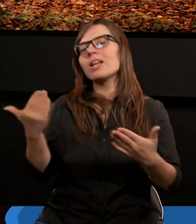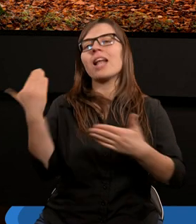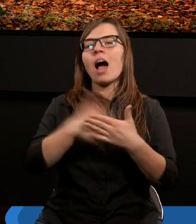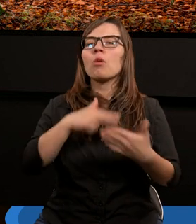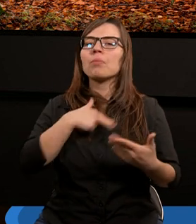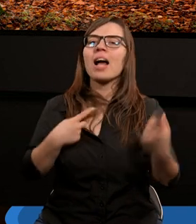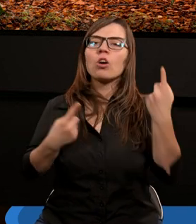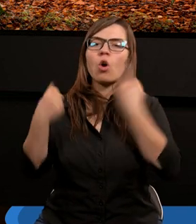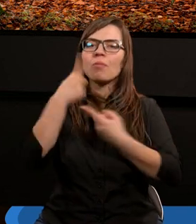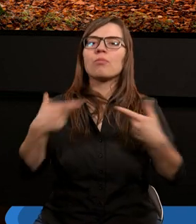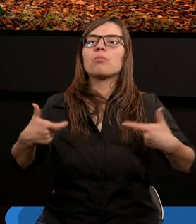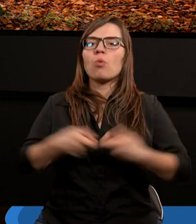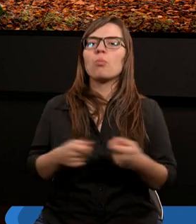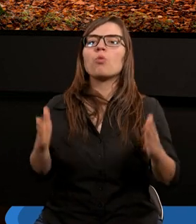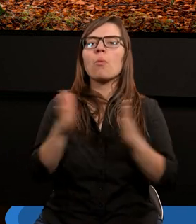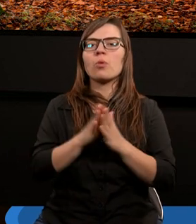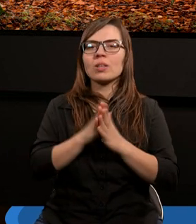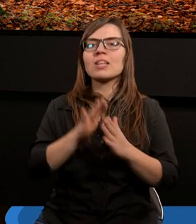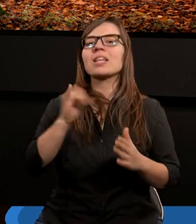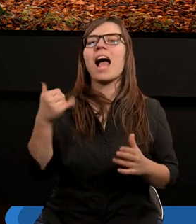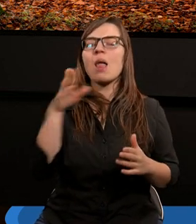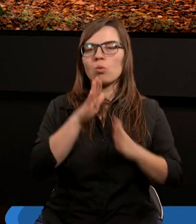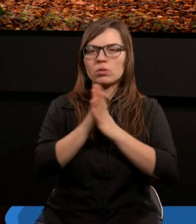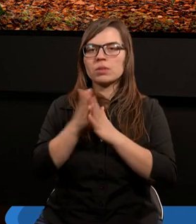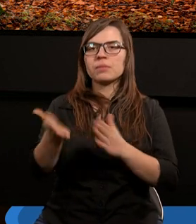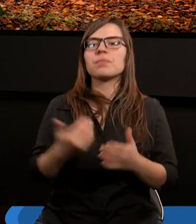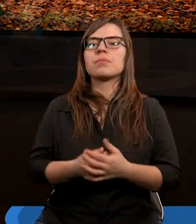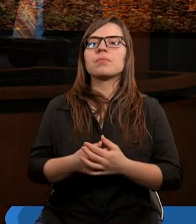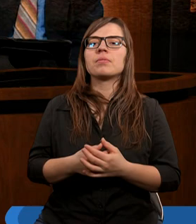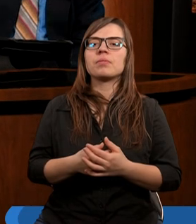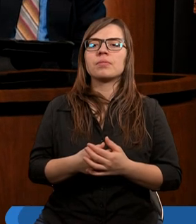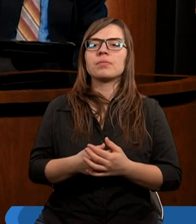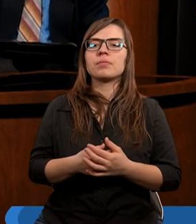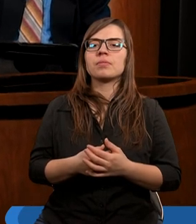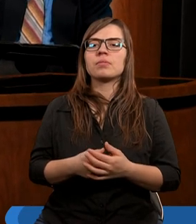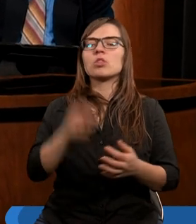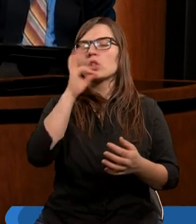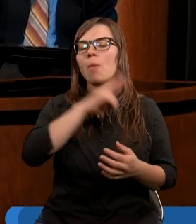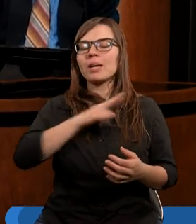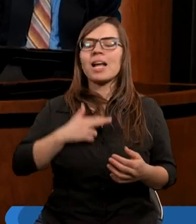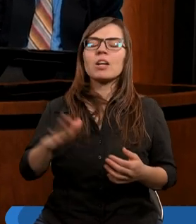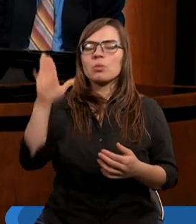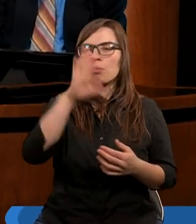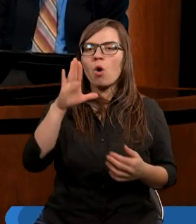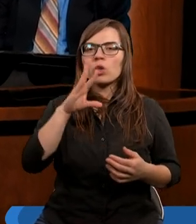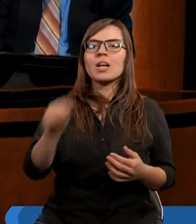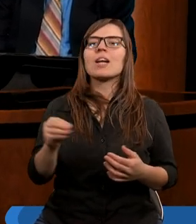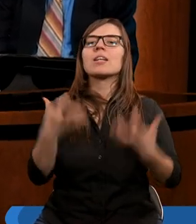Zakończymy nasze rozważanie wspólną modlitwą. Januszu, poproszę Ciebie. Dobry nasz Boże,